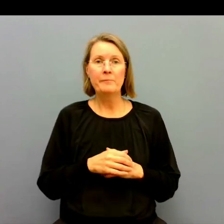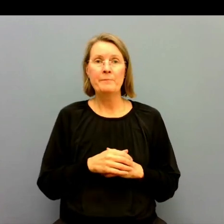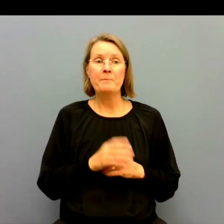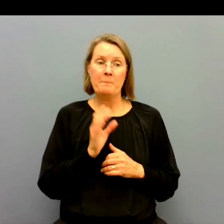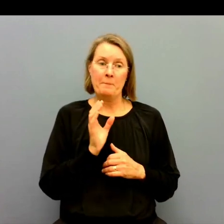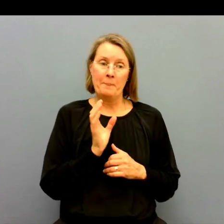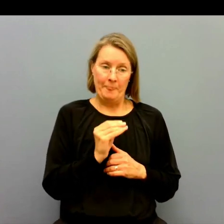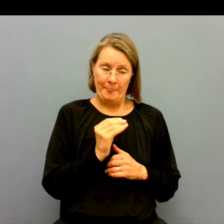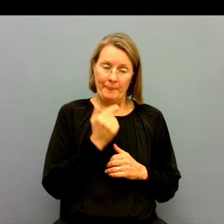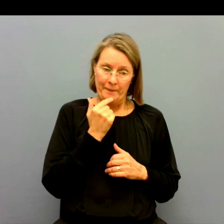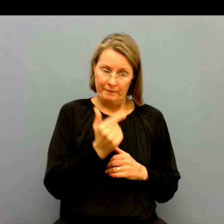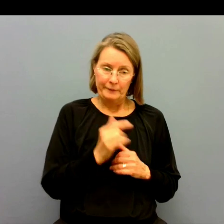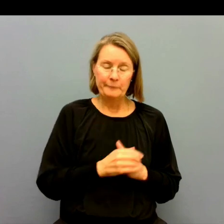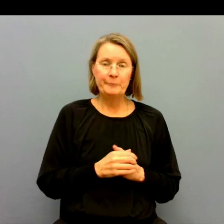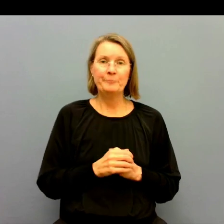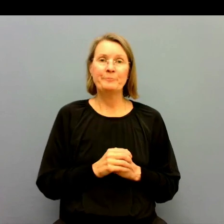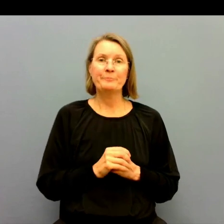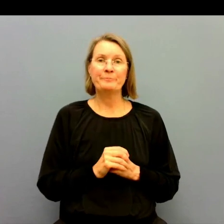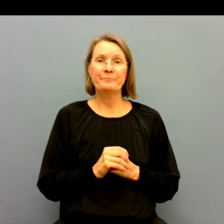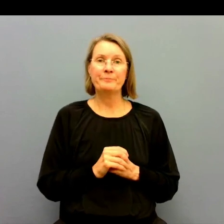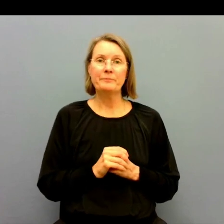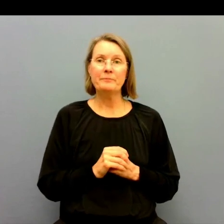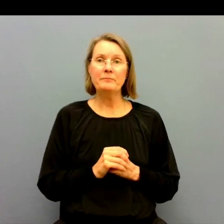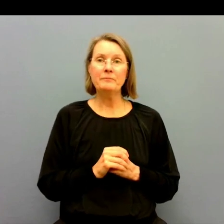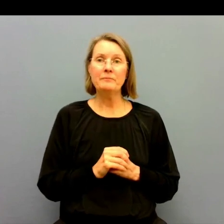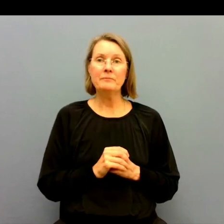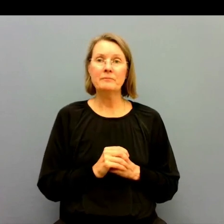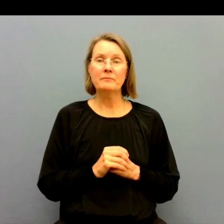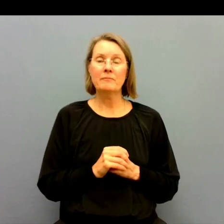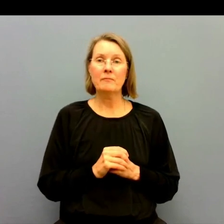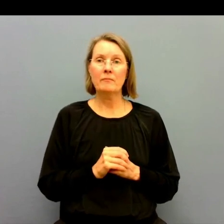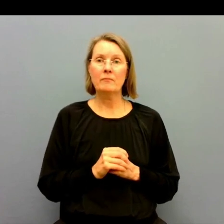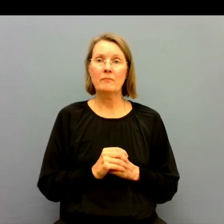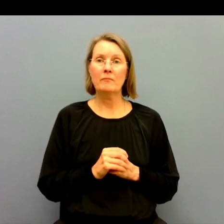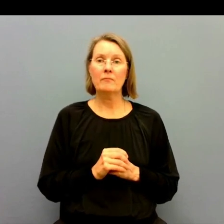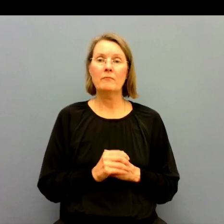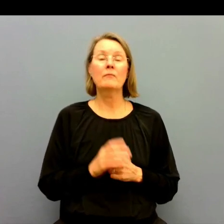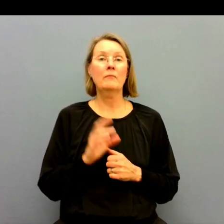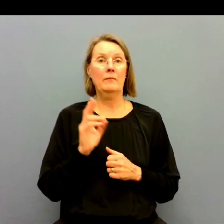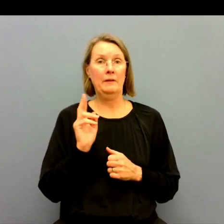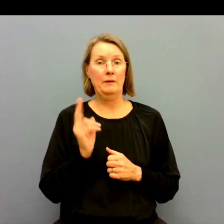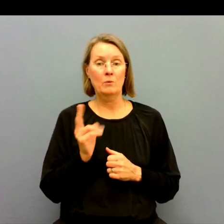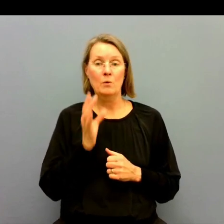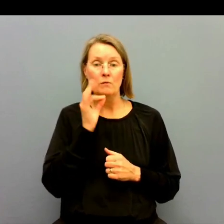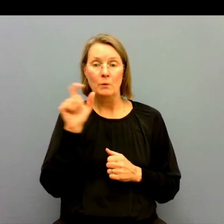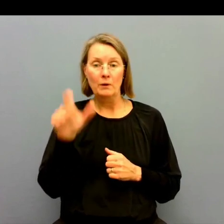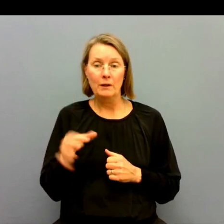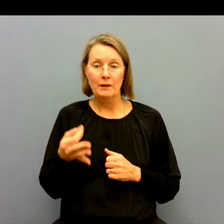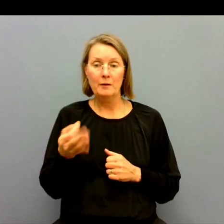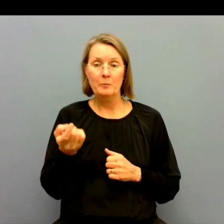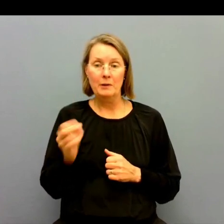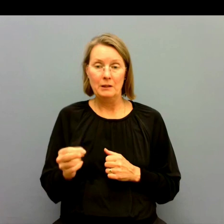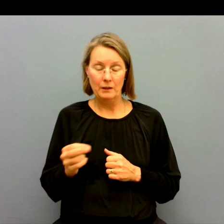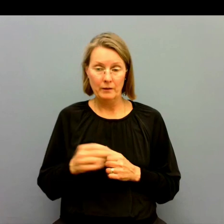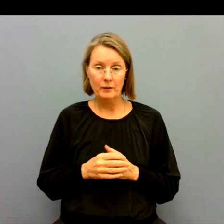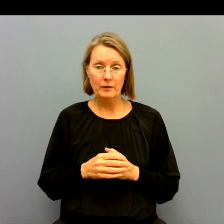För att sprida ut utbildningar. Tack. Jag tänkte vända mig till Peter.